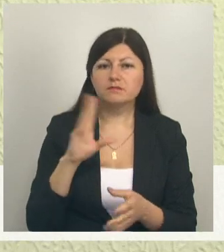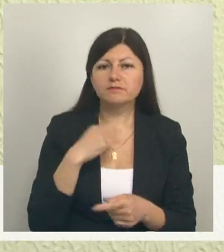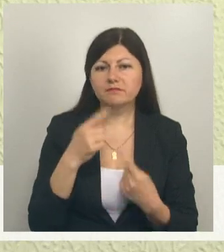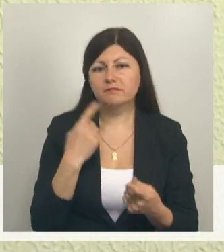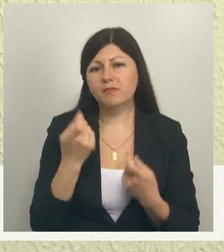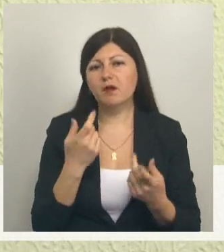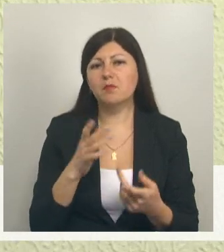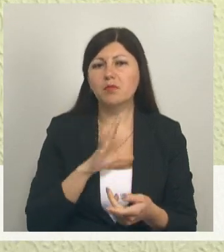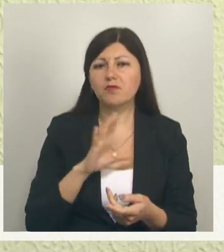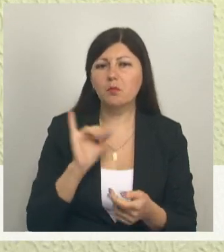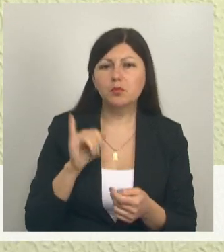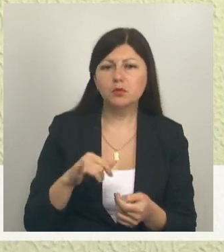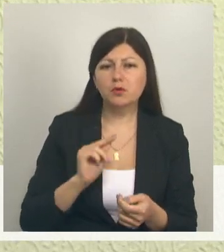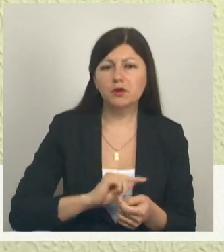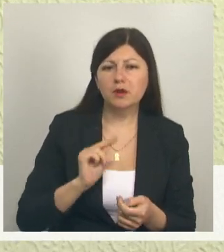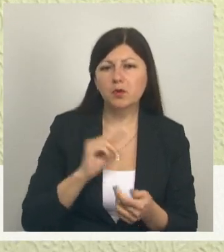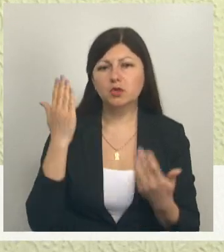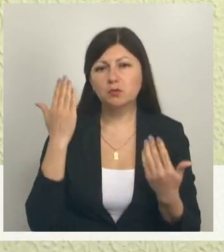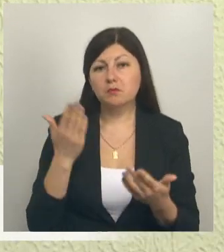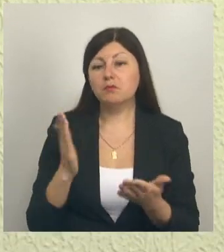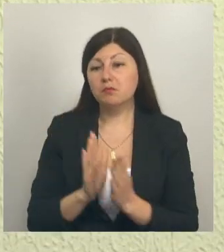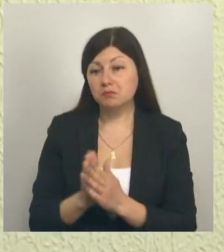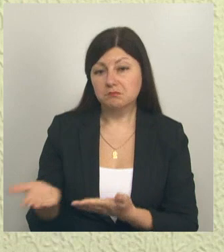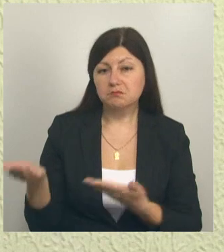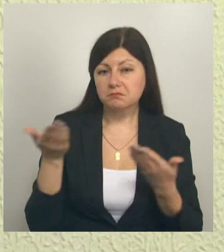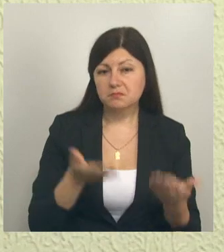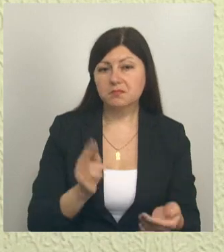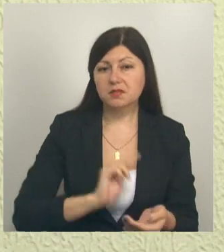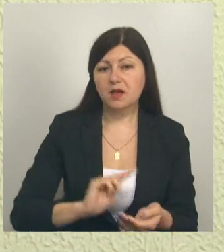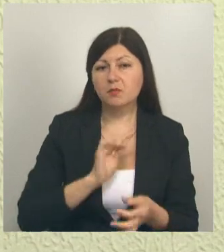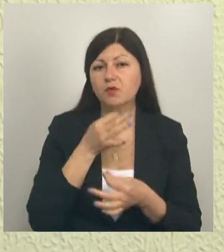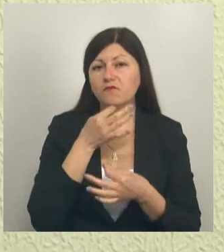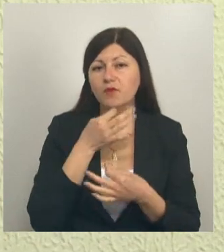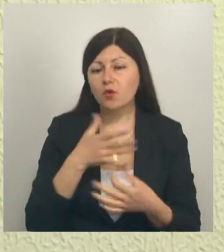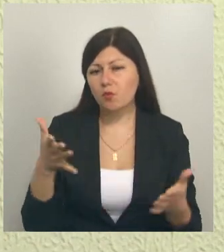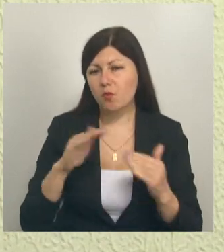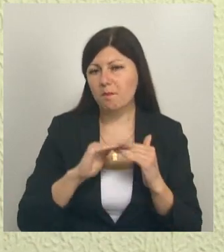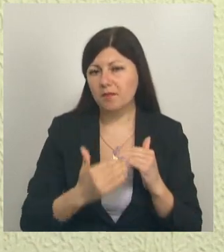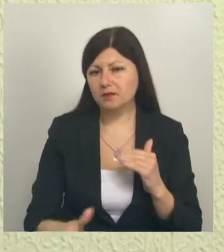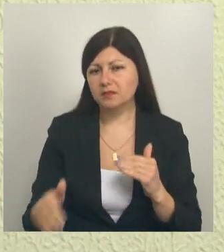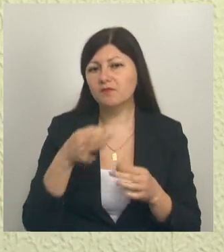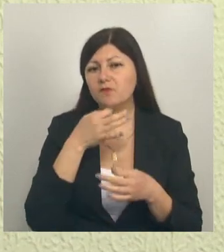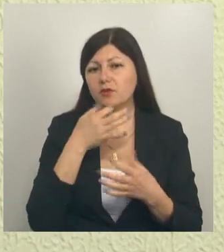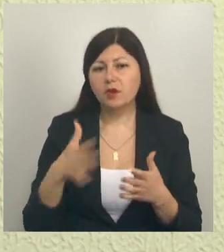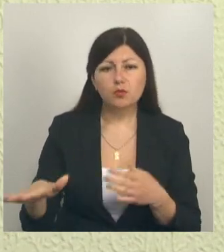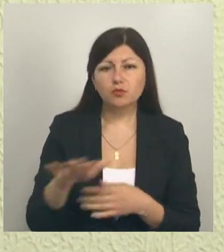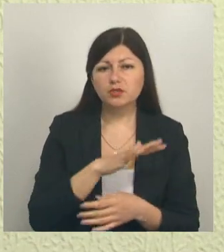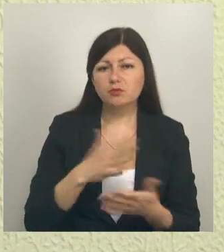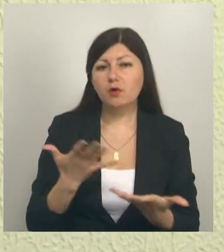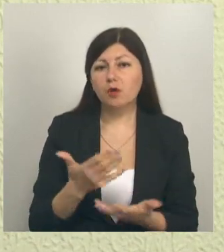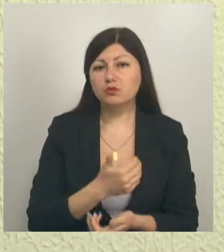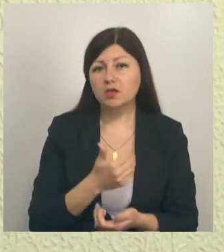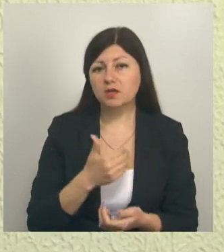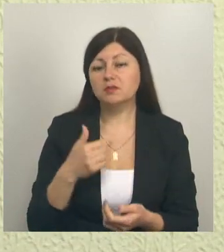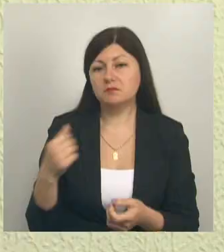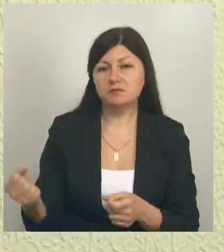плохо делают, я приглашаю к нам на работу. Пожалуйста, придите в любой подъезд, на любую территорию, какую вы захотите,